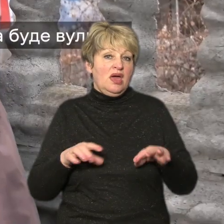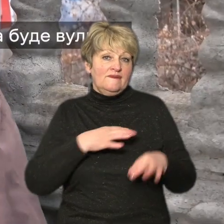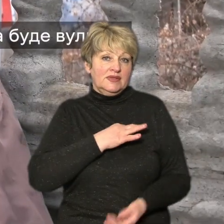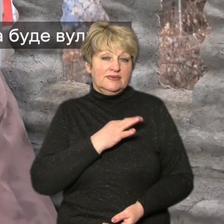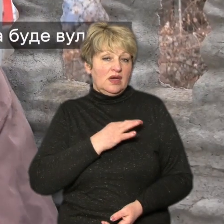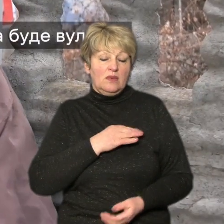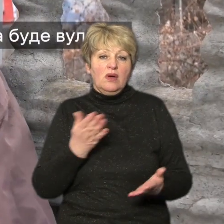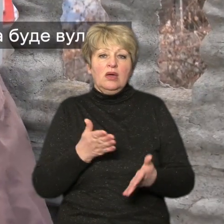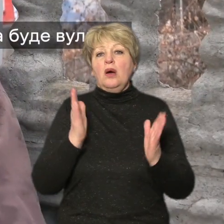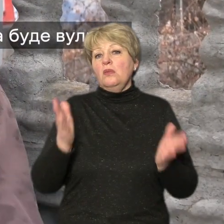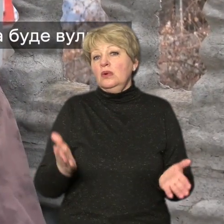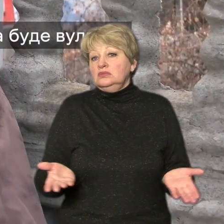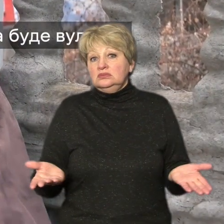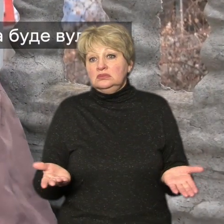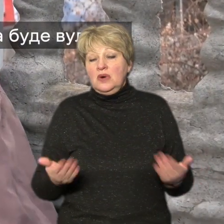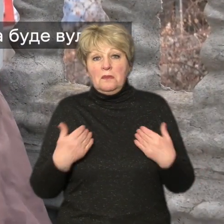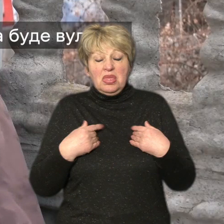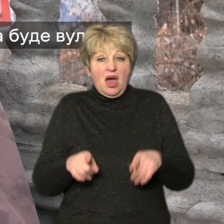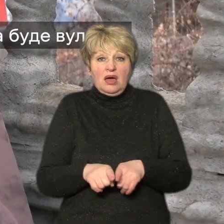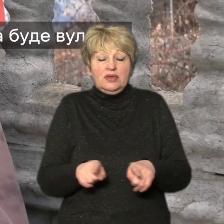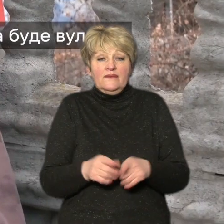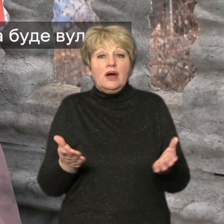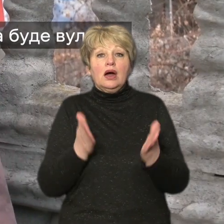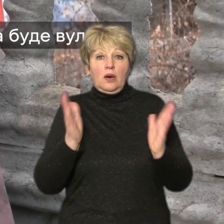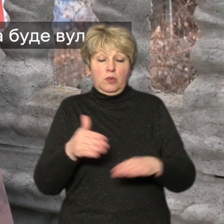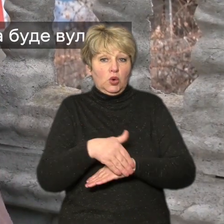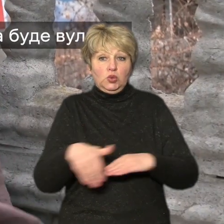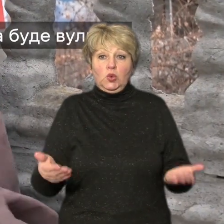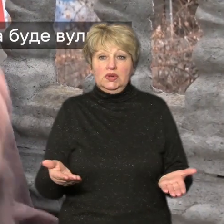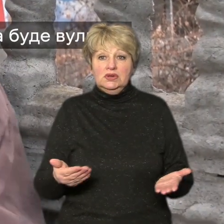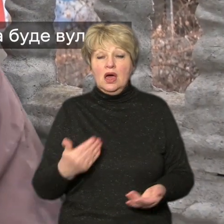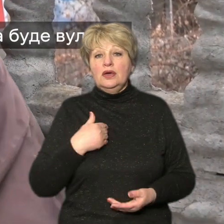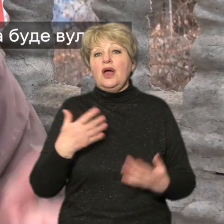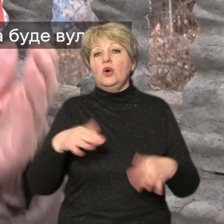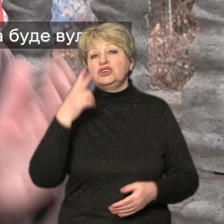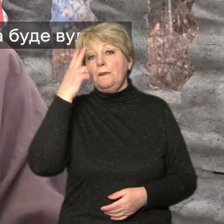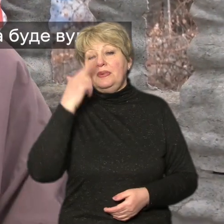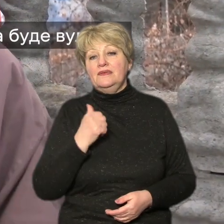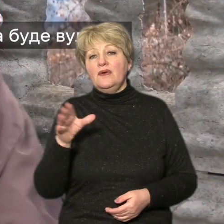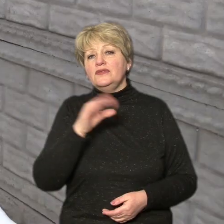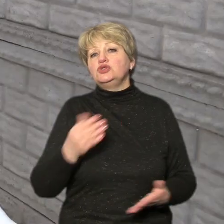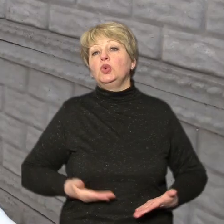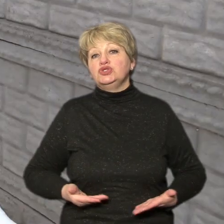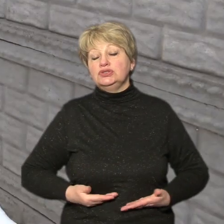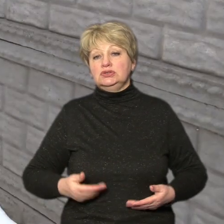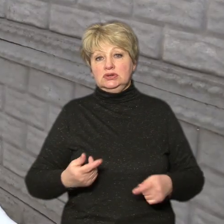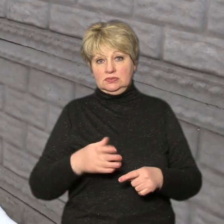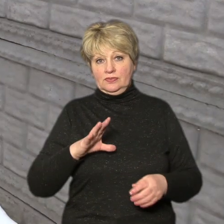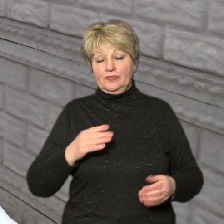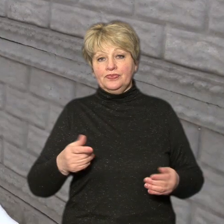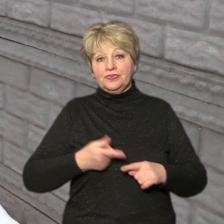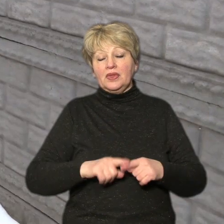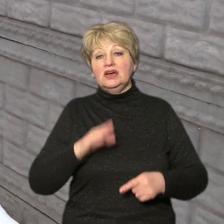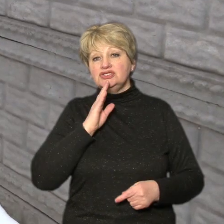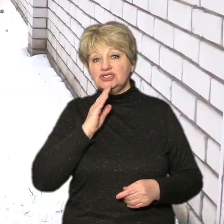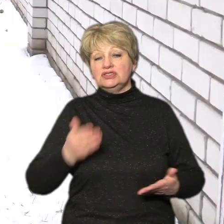Що в мене кінченірки в 80 років? Мені не одинаково, яка буде вулиця. Я вже звикла, всю життю прожила. Ця жінка проживає на